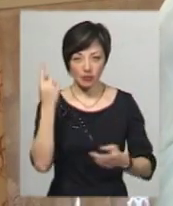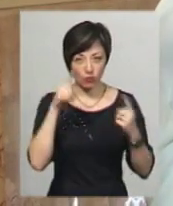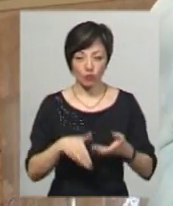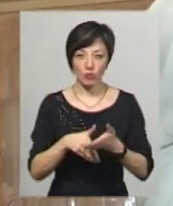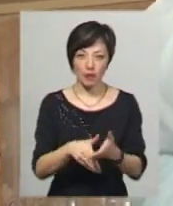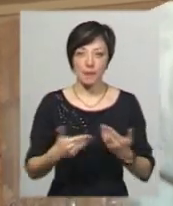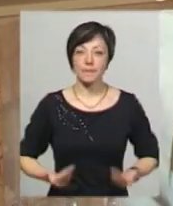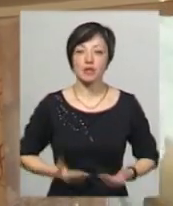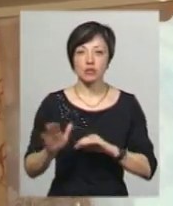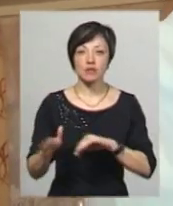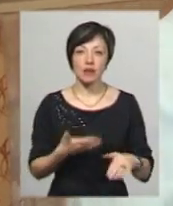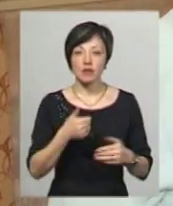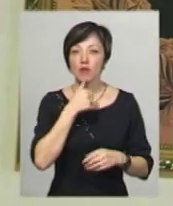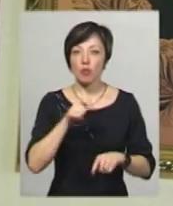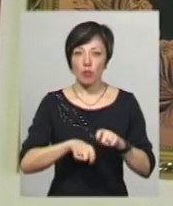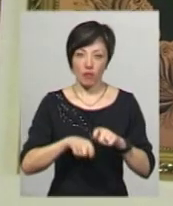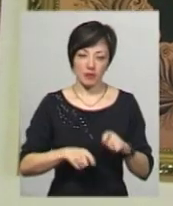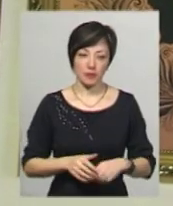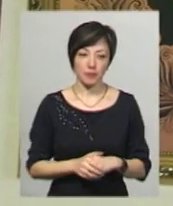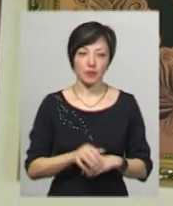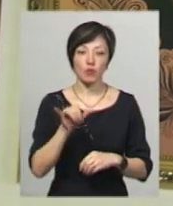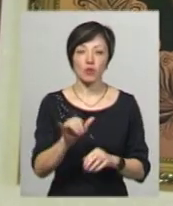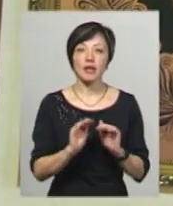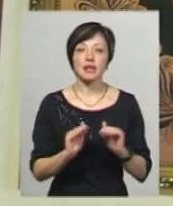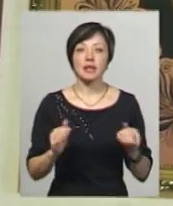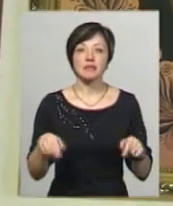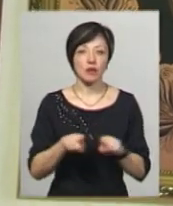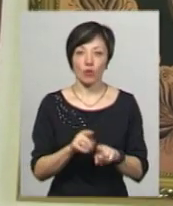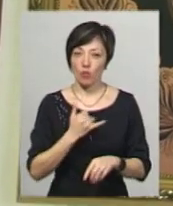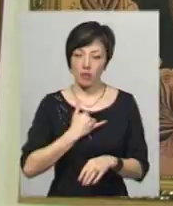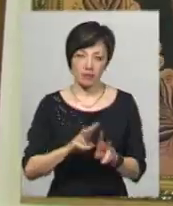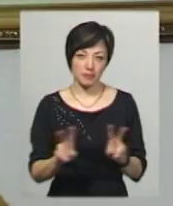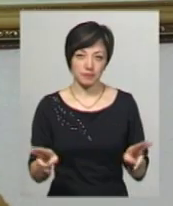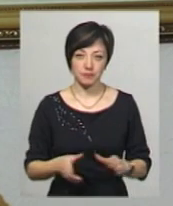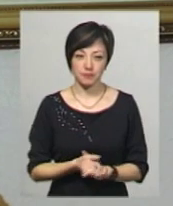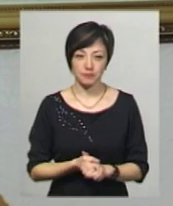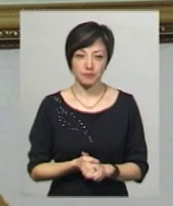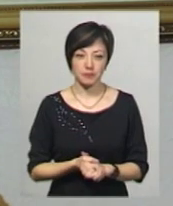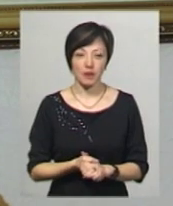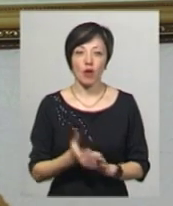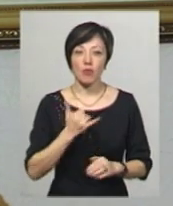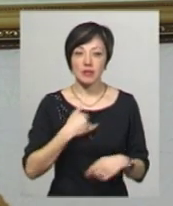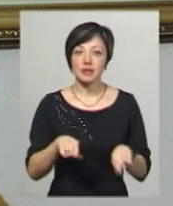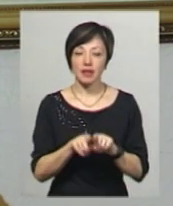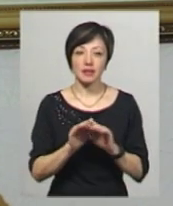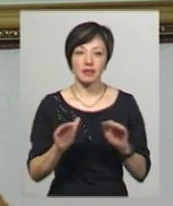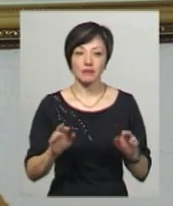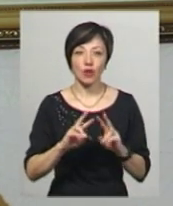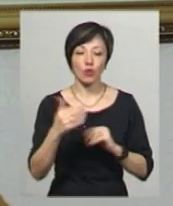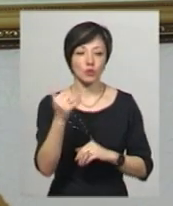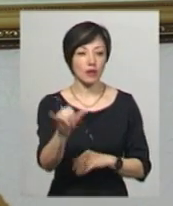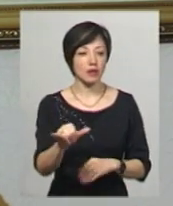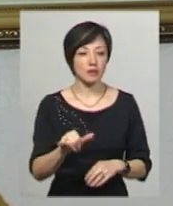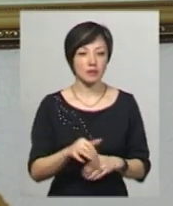допомогла переживати життєві випробовування. У неї дитинство таке, як у мене. А в мене таке дитинство, як у неї.